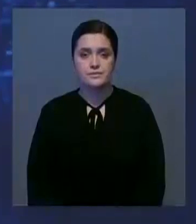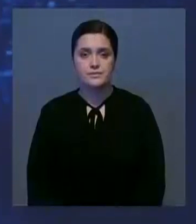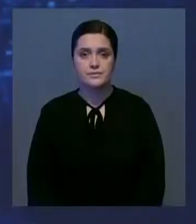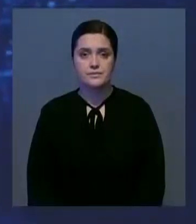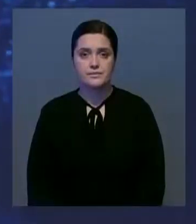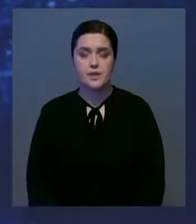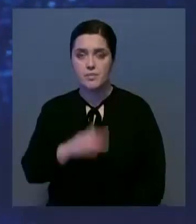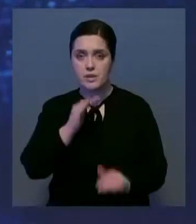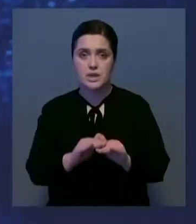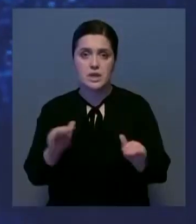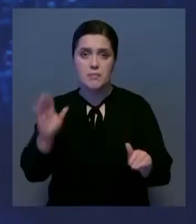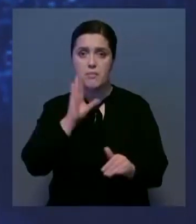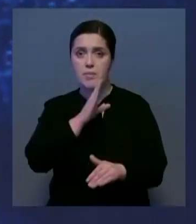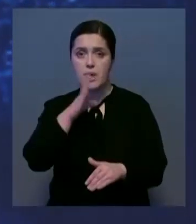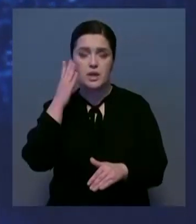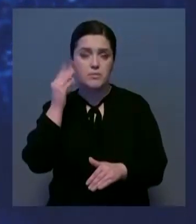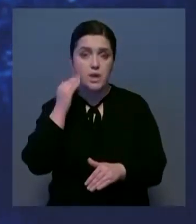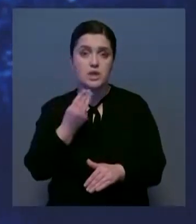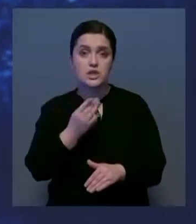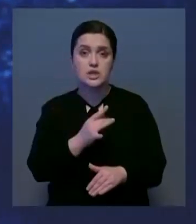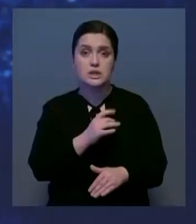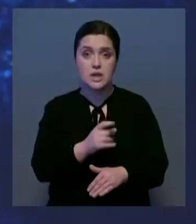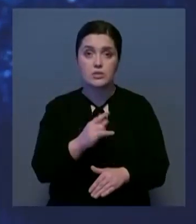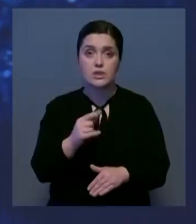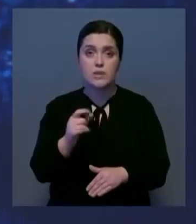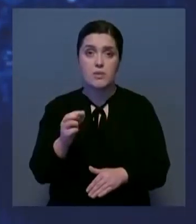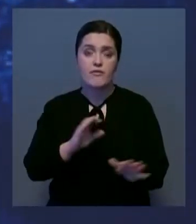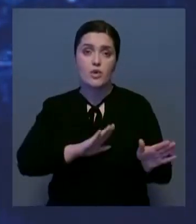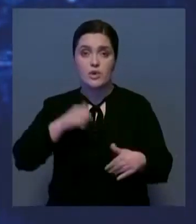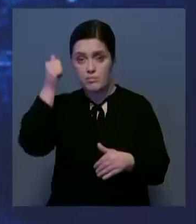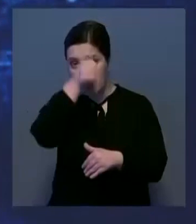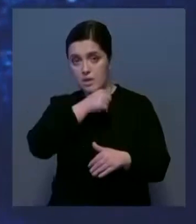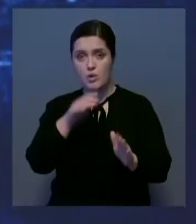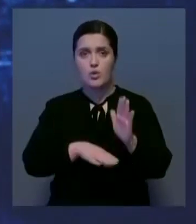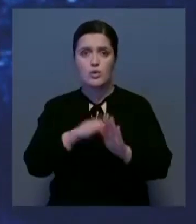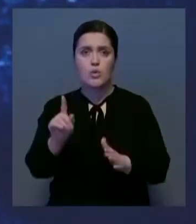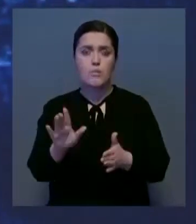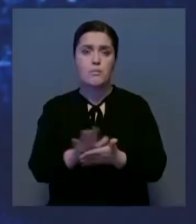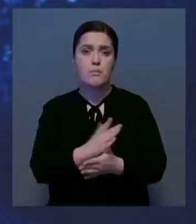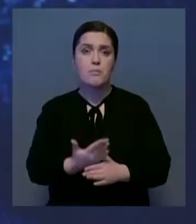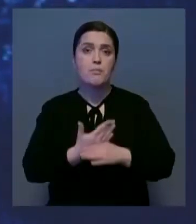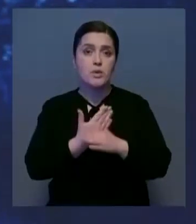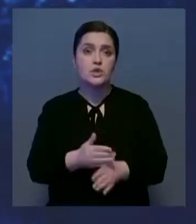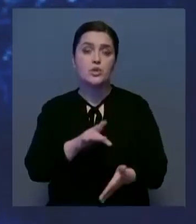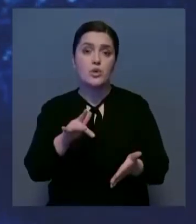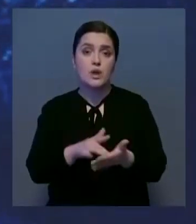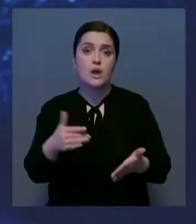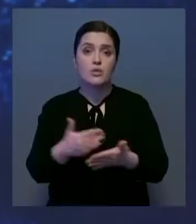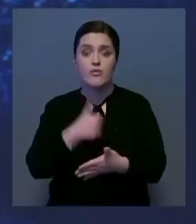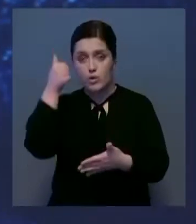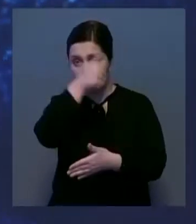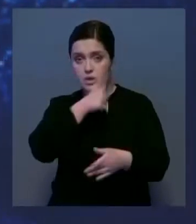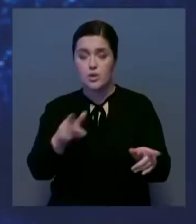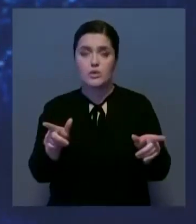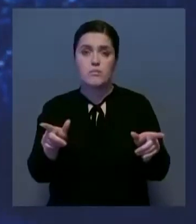Светная мама из Алматы Шинар Узагбаева в уходящем году стала одним из лучших волонтеров мегаполиса. В канун Нового года она вместе с другими активистами